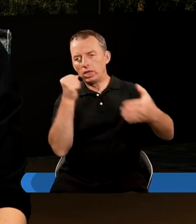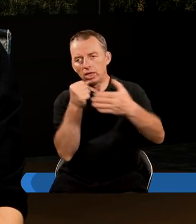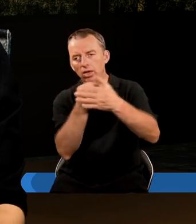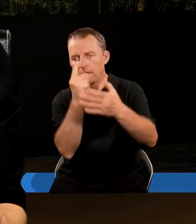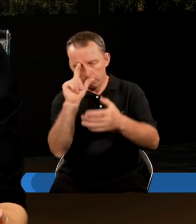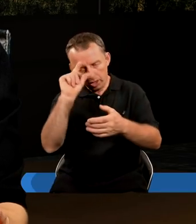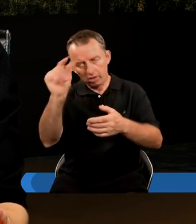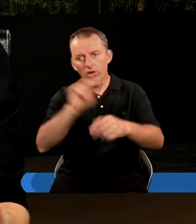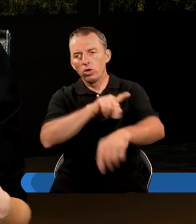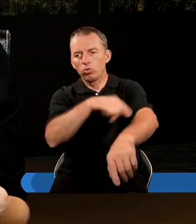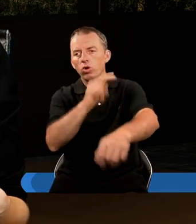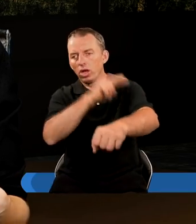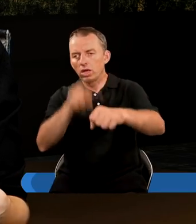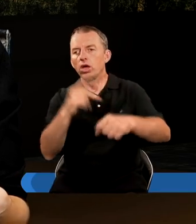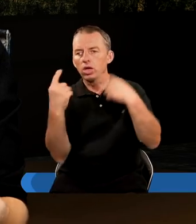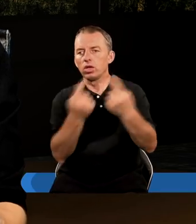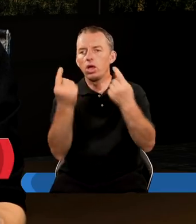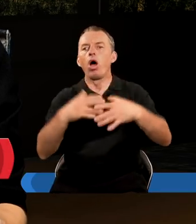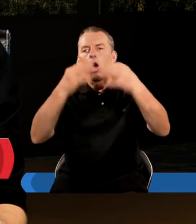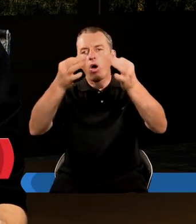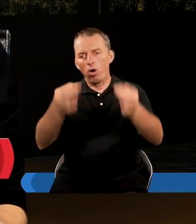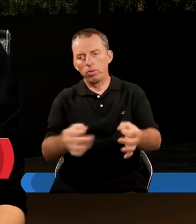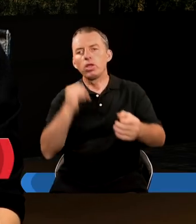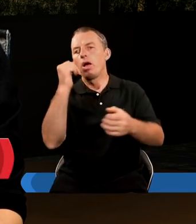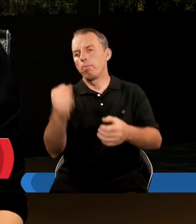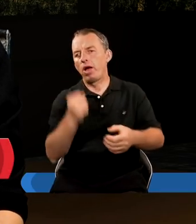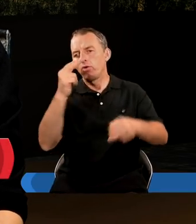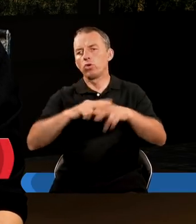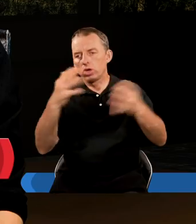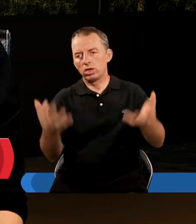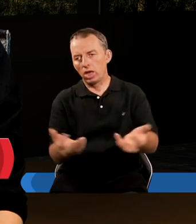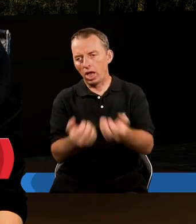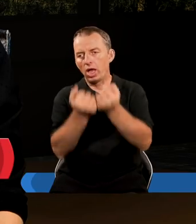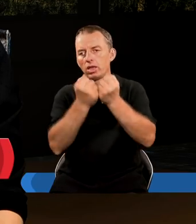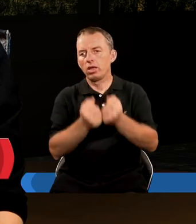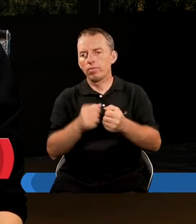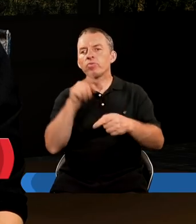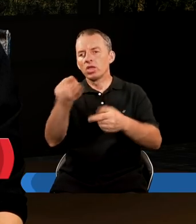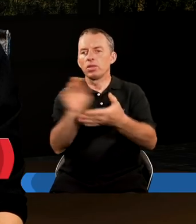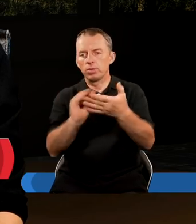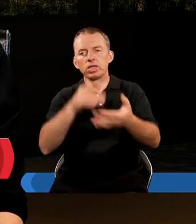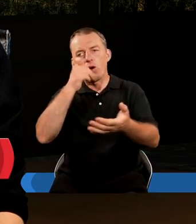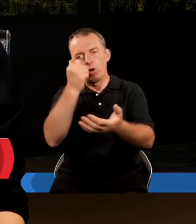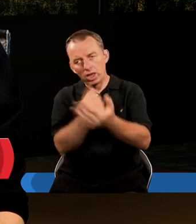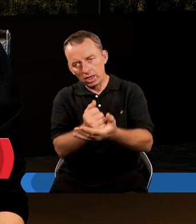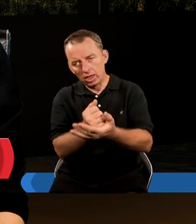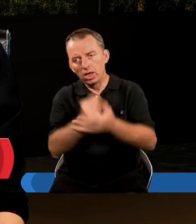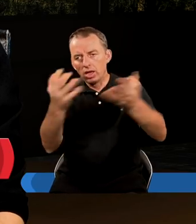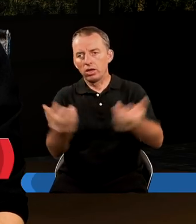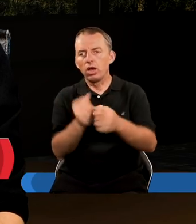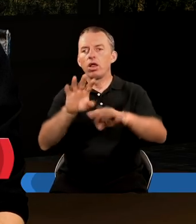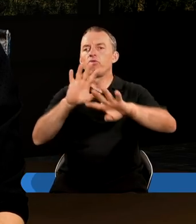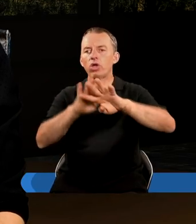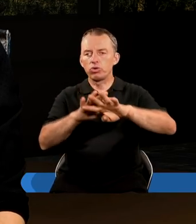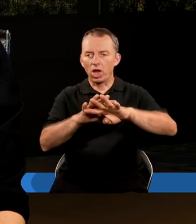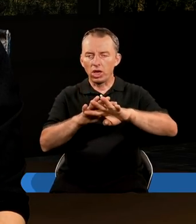perspektywy długoterminowej z sytuacją obecną Pawła, w której on się znajdował, bo akurat w tym czasie... pisał ten list. Gdy pisał ten list, Kiedy znajdował się